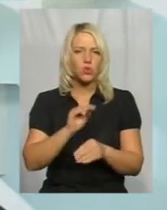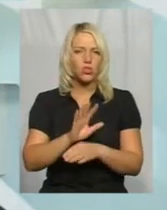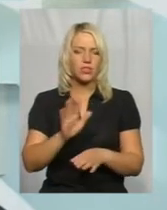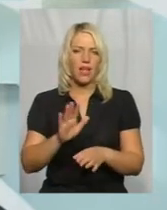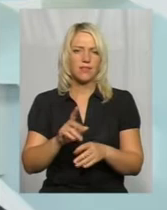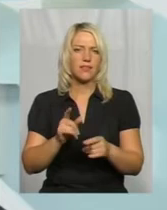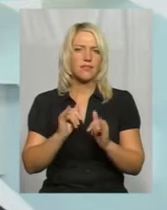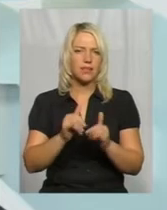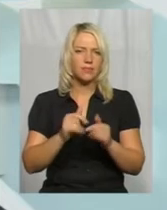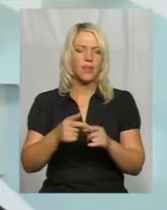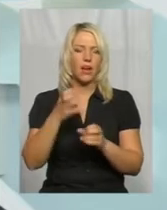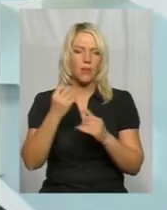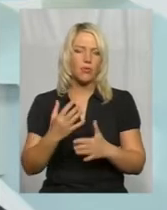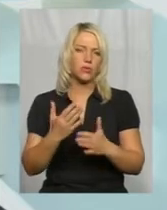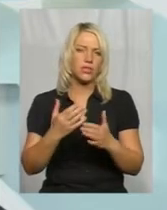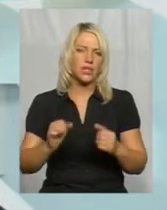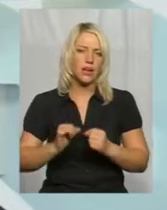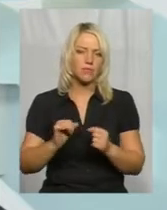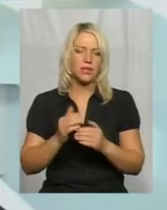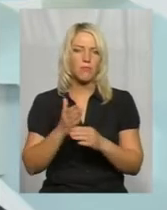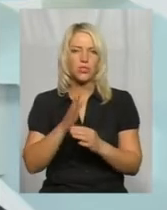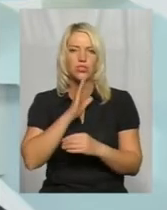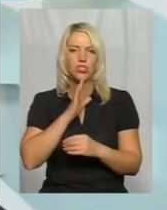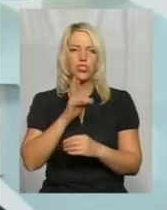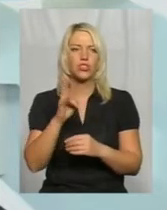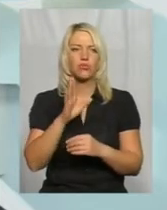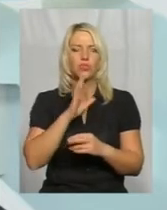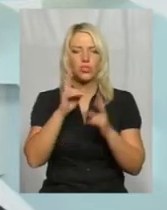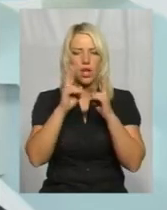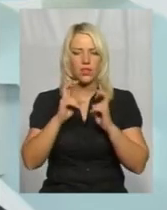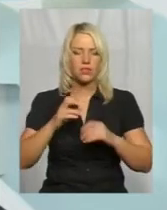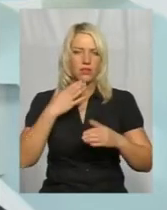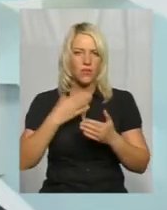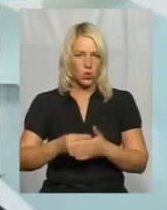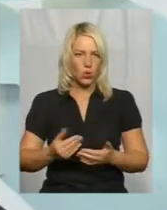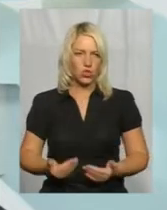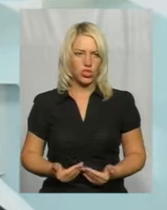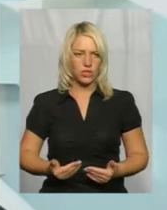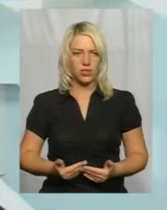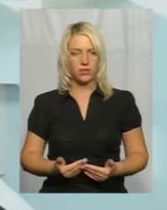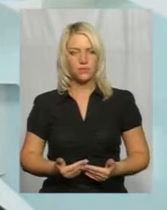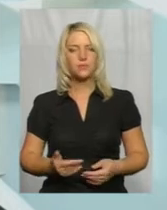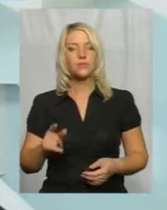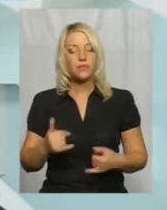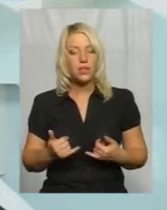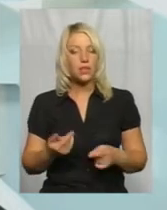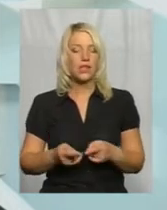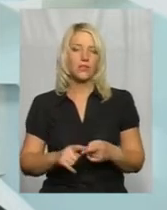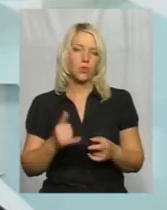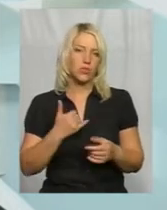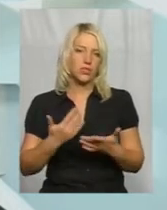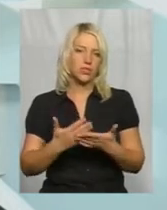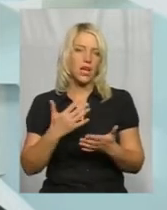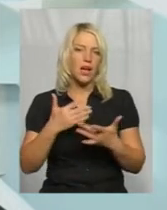постаратися спосібствувати жінки, щоб вона почала аналізувати свою життя. І для цього у нас є різні